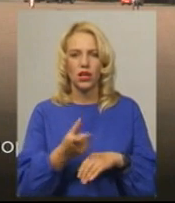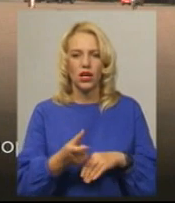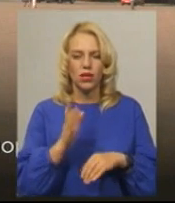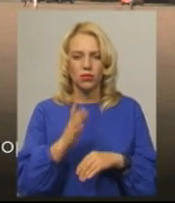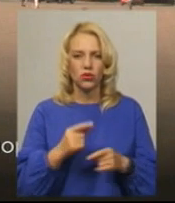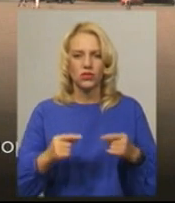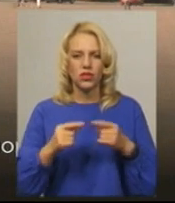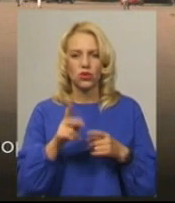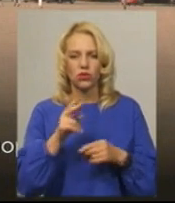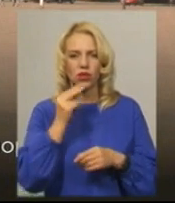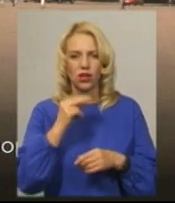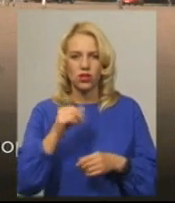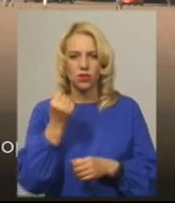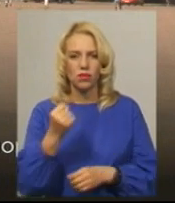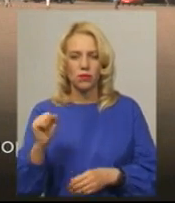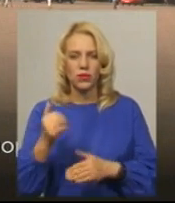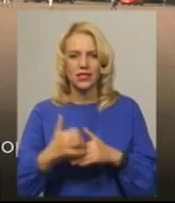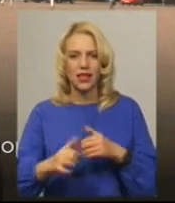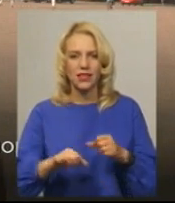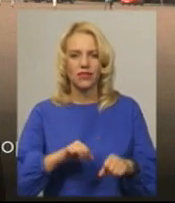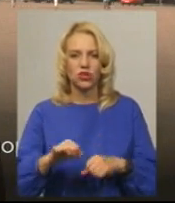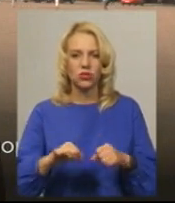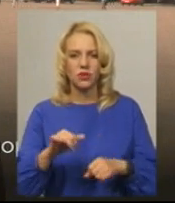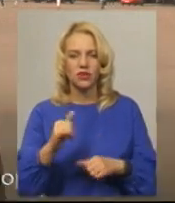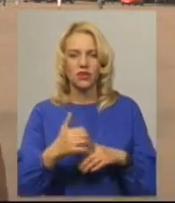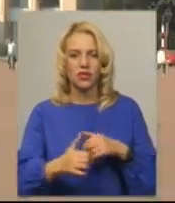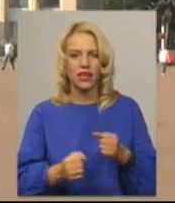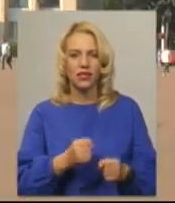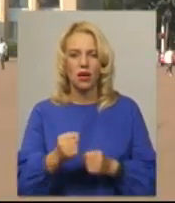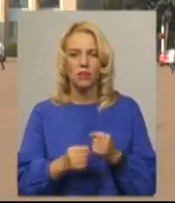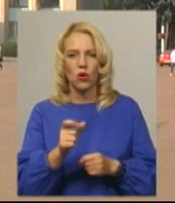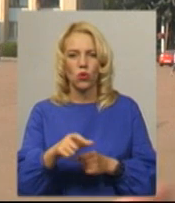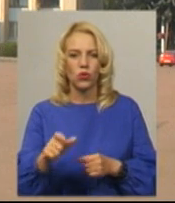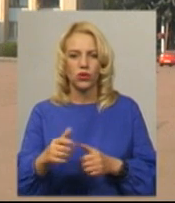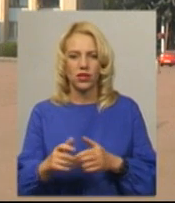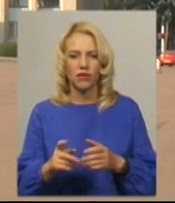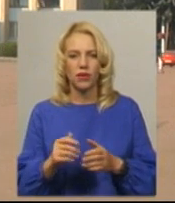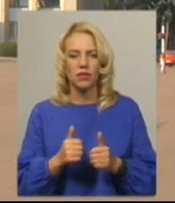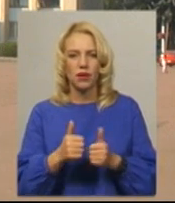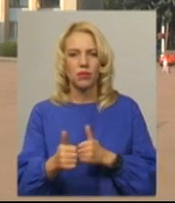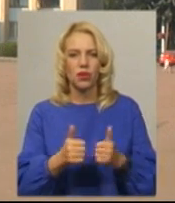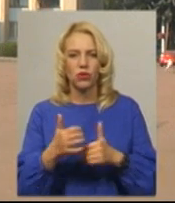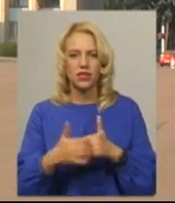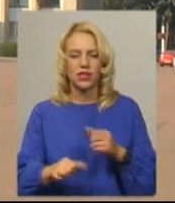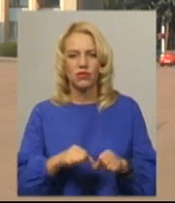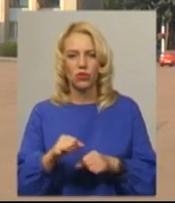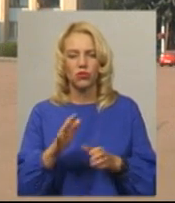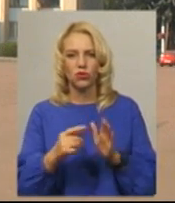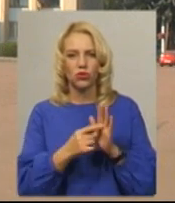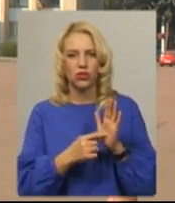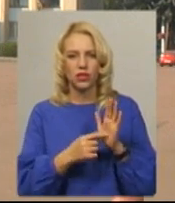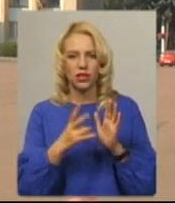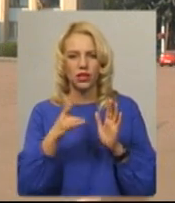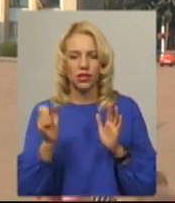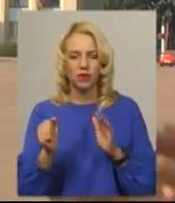визначатися найкращий переможець серед велосипедистів та серед бігунів. Перегони серед велосипедистів, які будуть розділені на